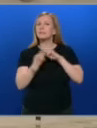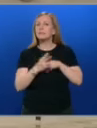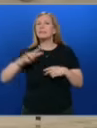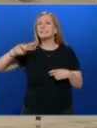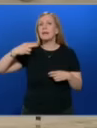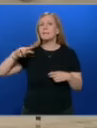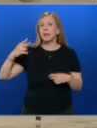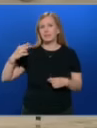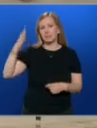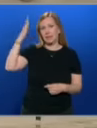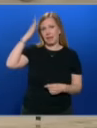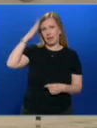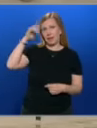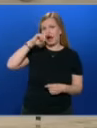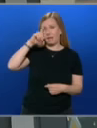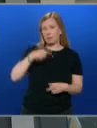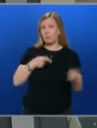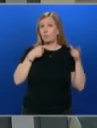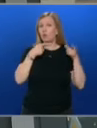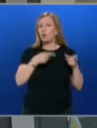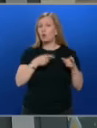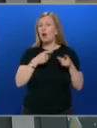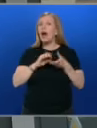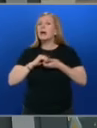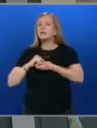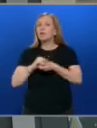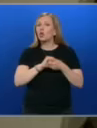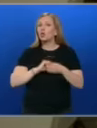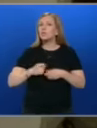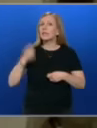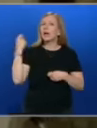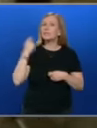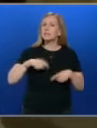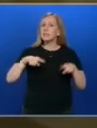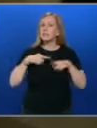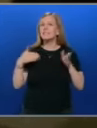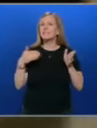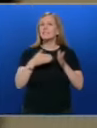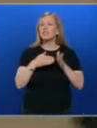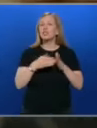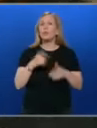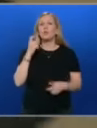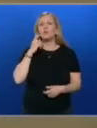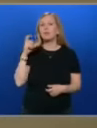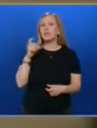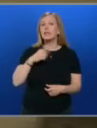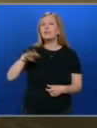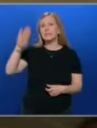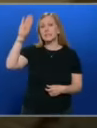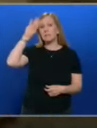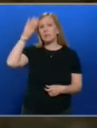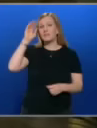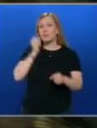заместниците на главния прокурор, а Съюзът на Съдиите се обяви срещу избора на Борислав Саравов за изпълняваш